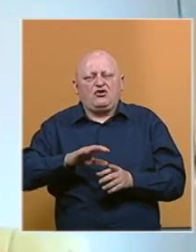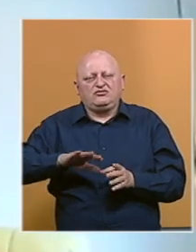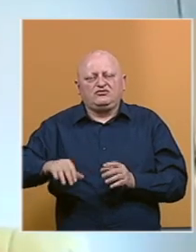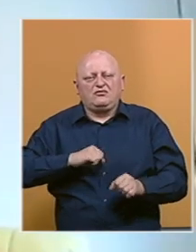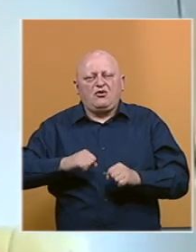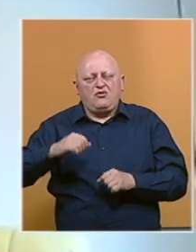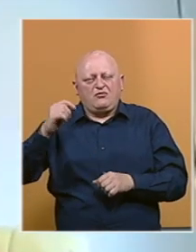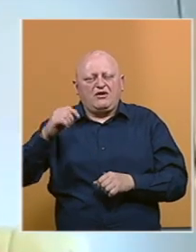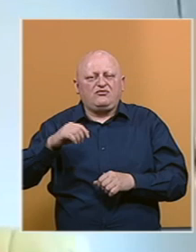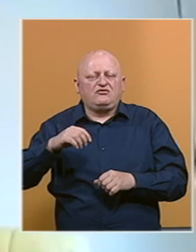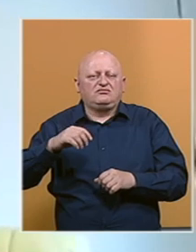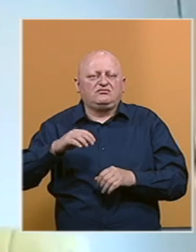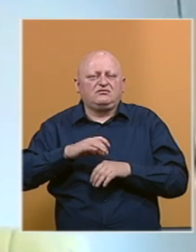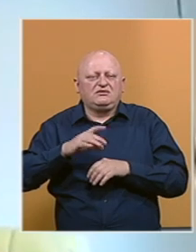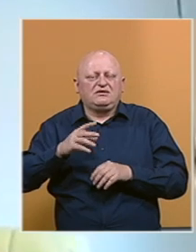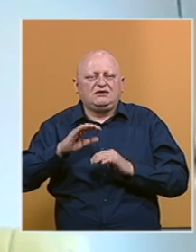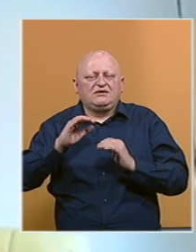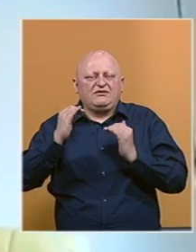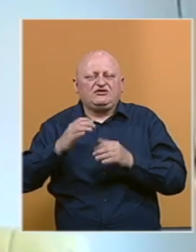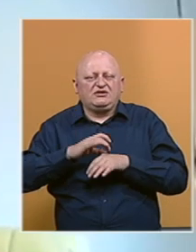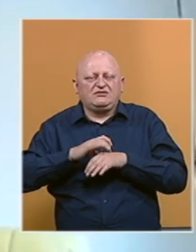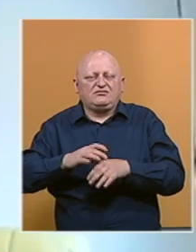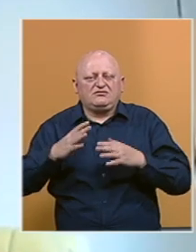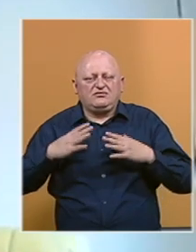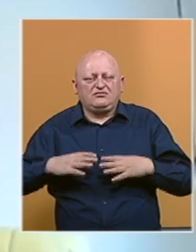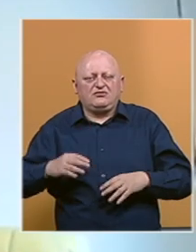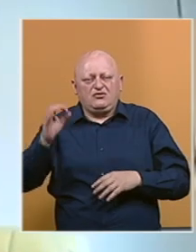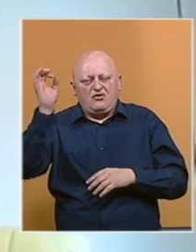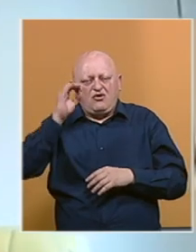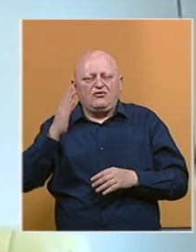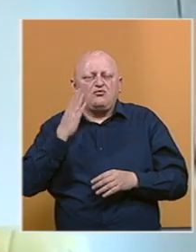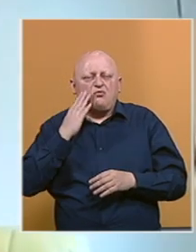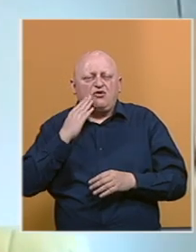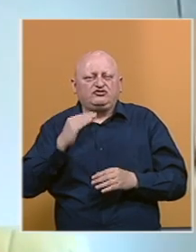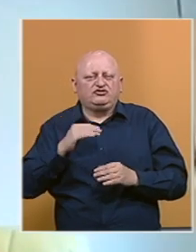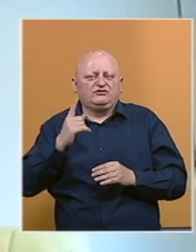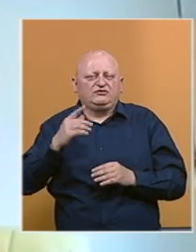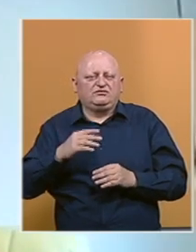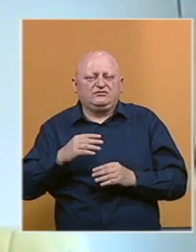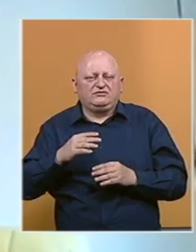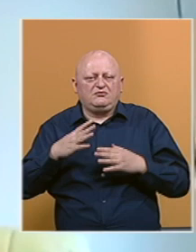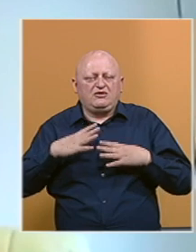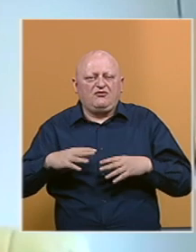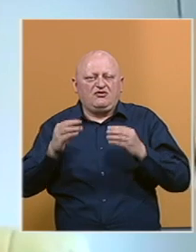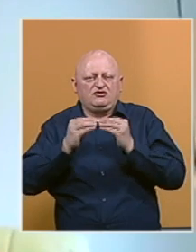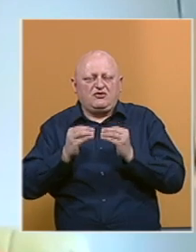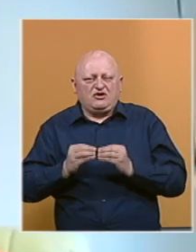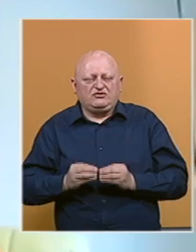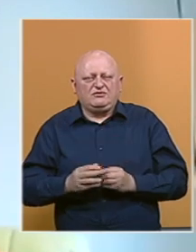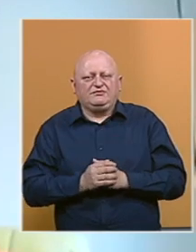Upravnog odbora viječa za implementaciju mira utemeljenoj na punoj poštivanju minobirovnog sporazuma.